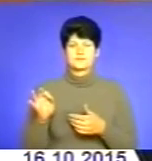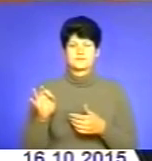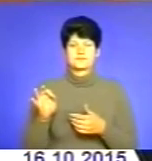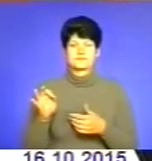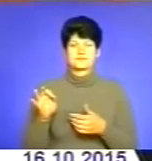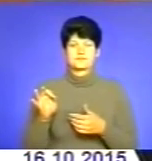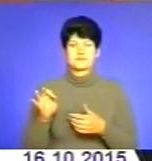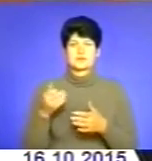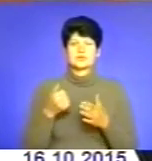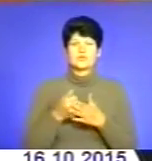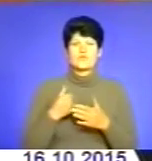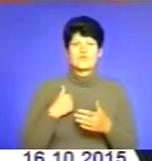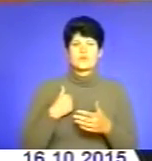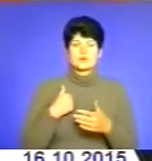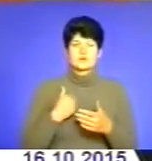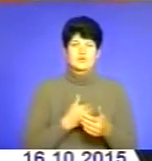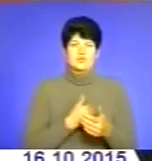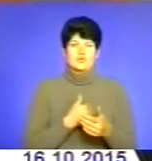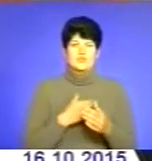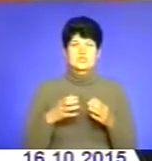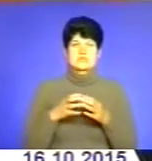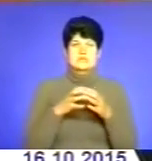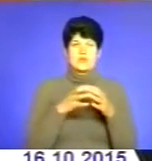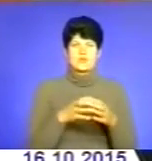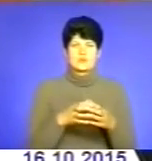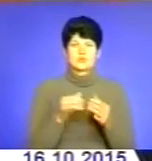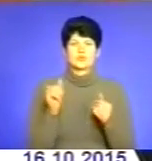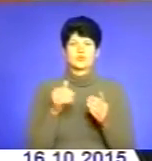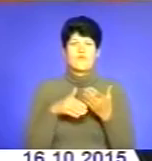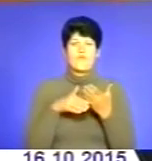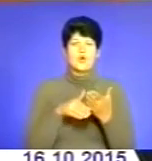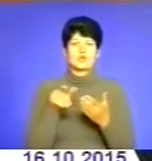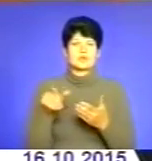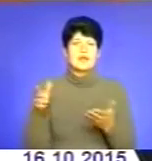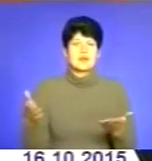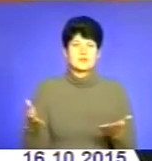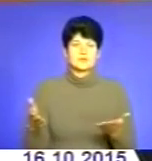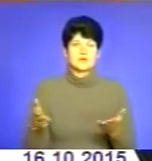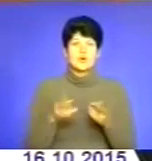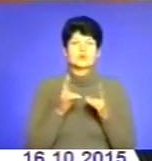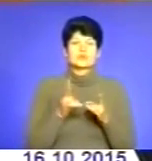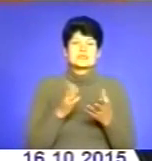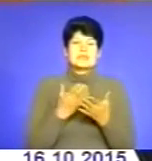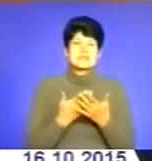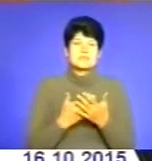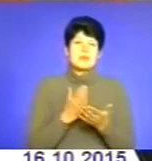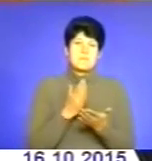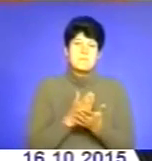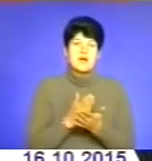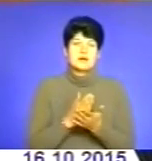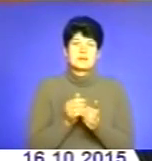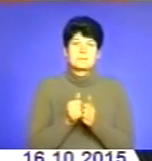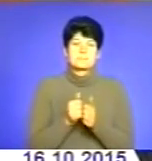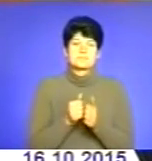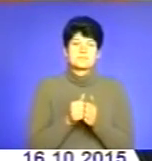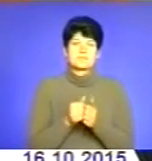до воїнів добровольчих загонів, до волонтерів. Знаєте, хто ніби десь має ближчий дохід